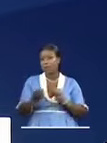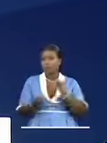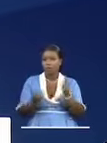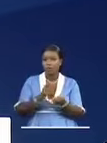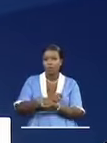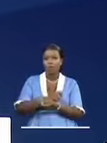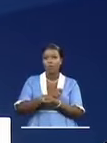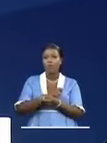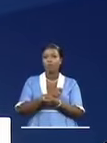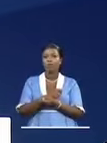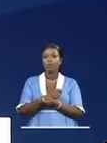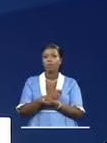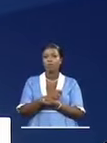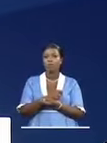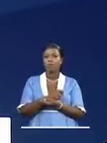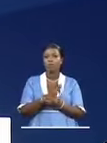la répartition des investissements publics par...